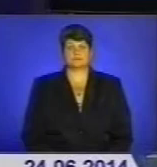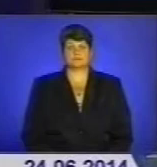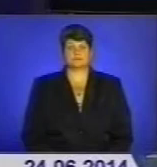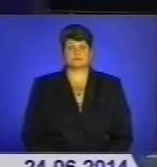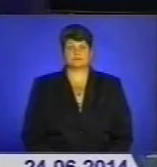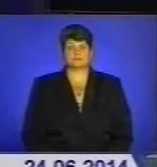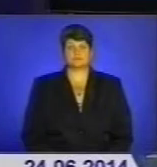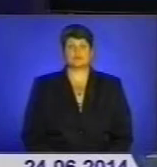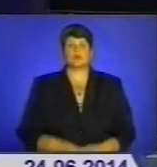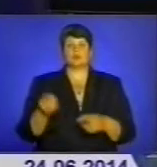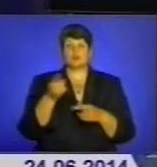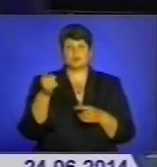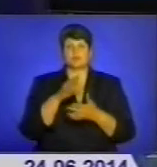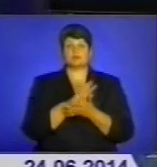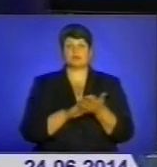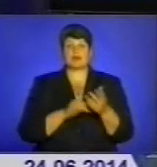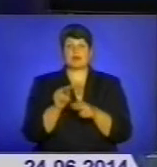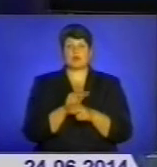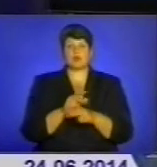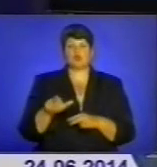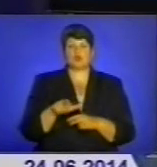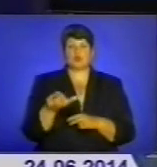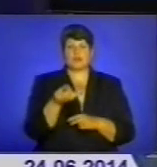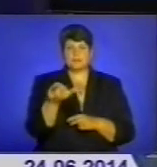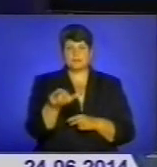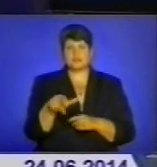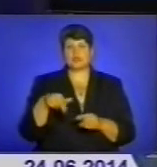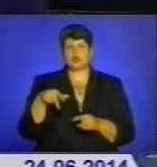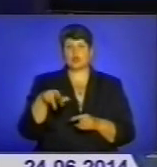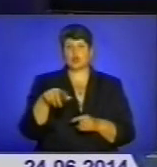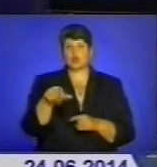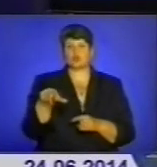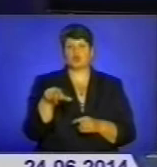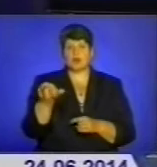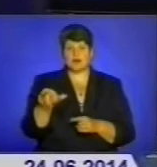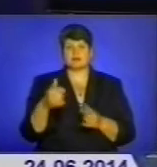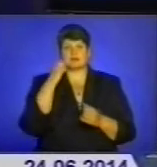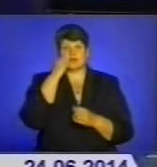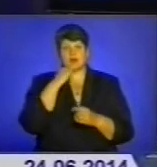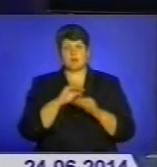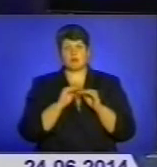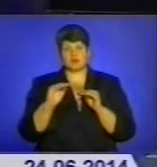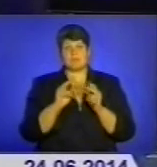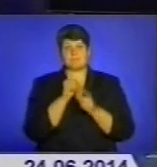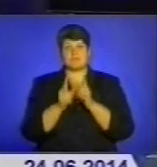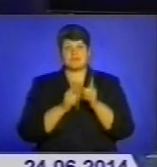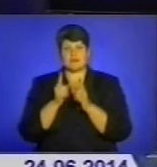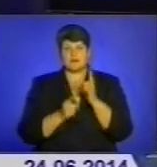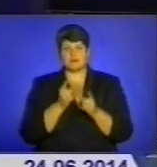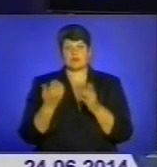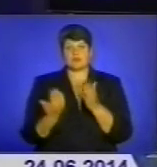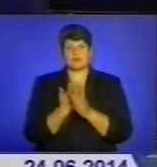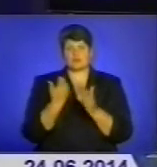У Тернополі триває ремонт доріг і тротуарів. Старе покриття замінюють на нове. Але чи завжди нова плитка ліпшує